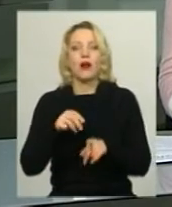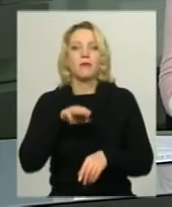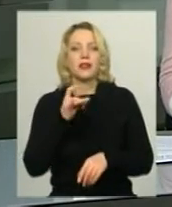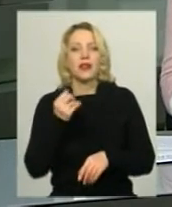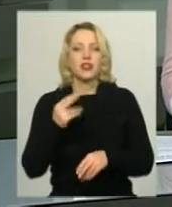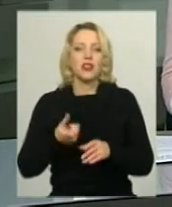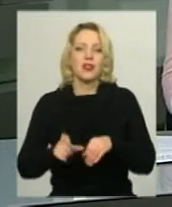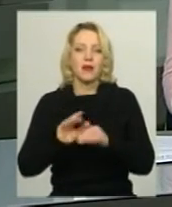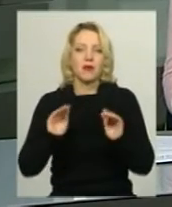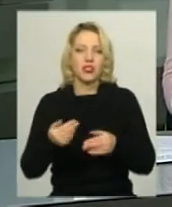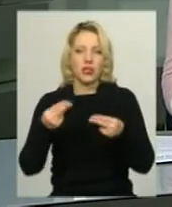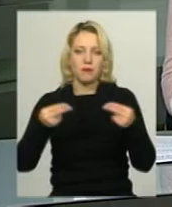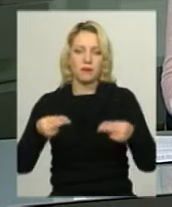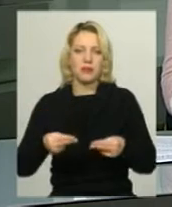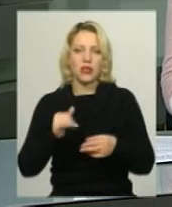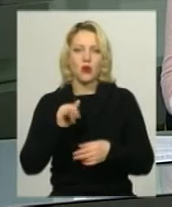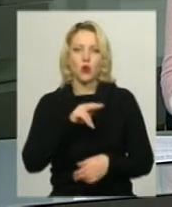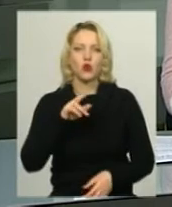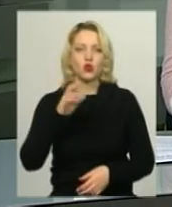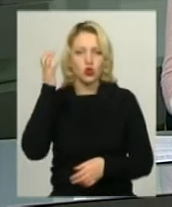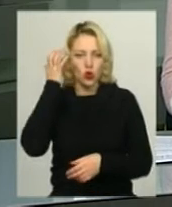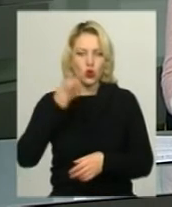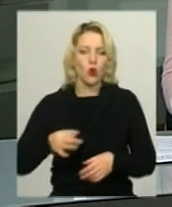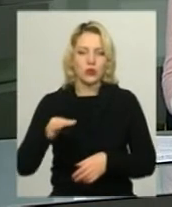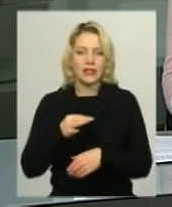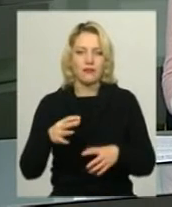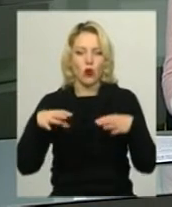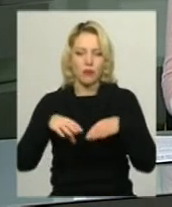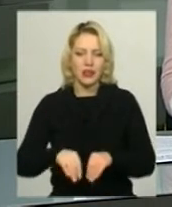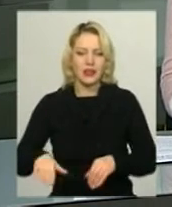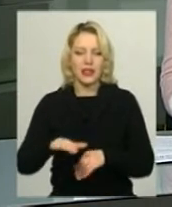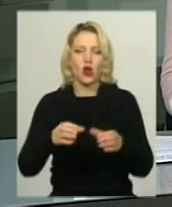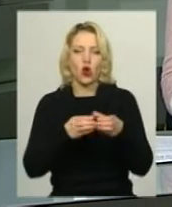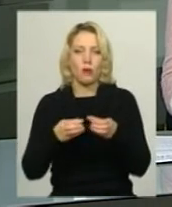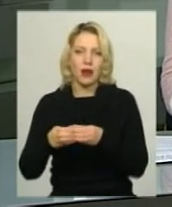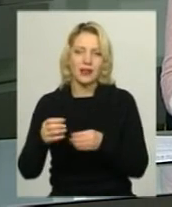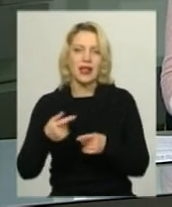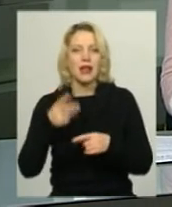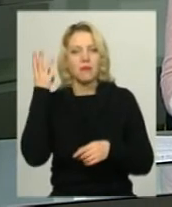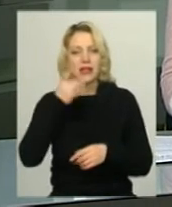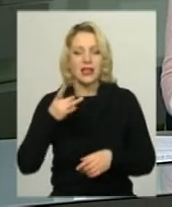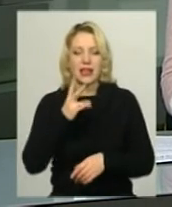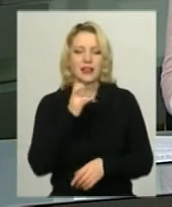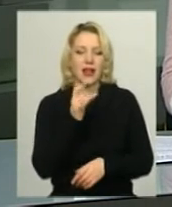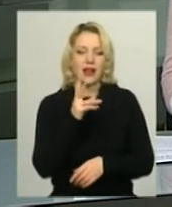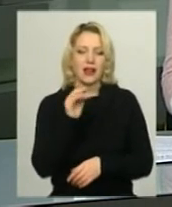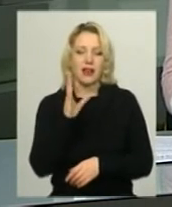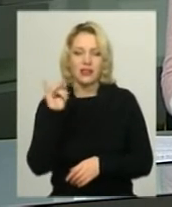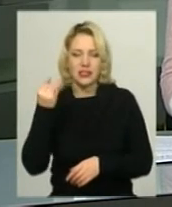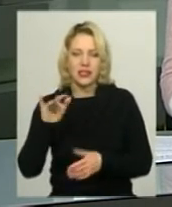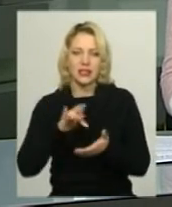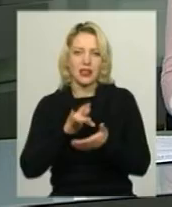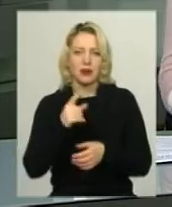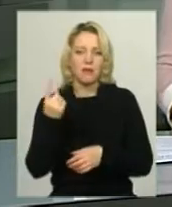Трач, найменше декларації підписали у Чорноострівській об'єднаній тергромаді Хмельницького району та в Наркевицькому центрі первинної